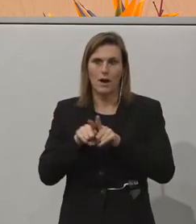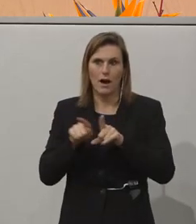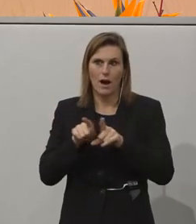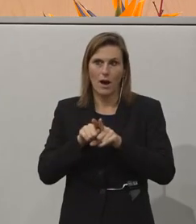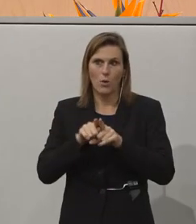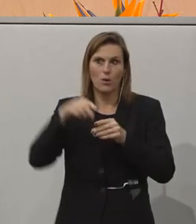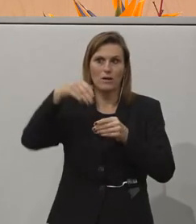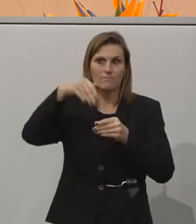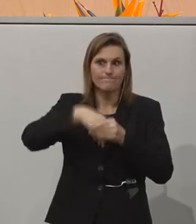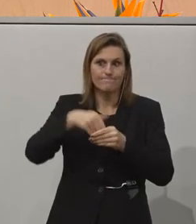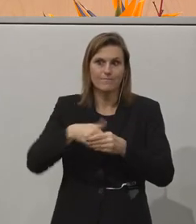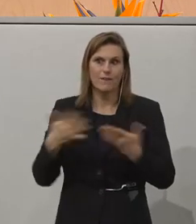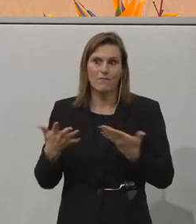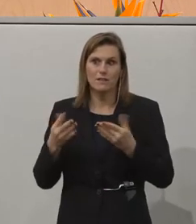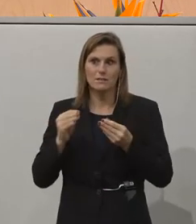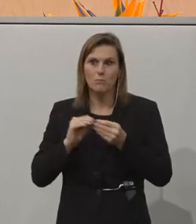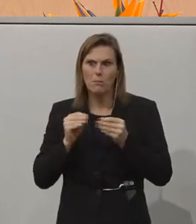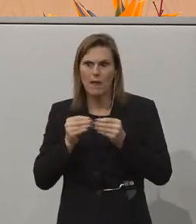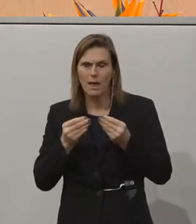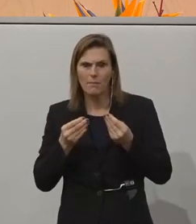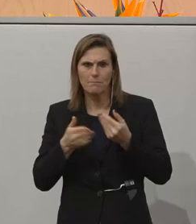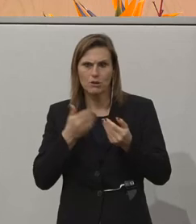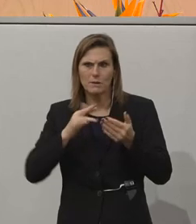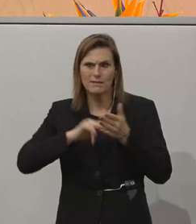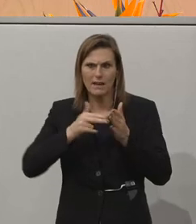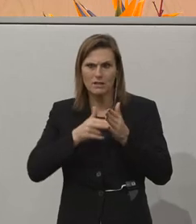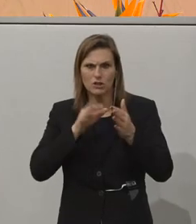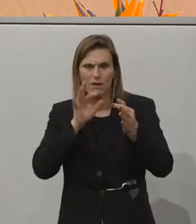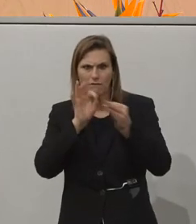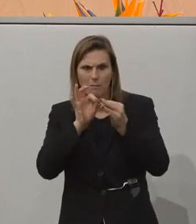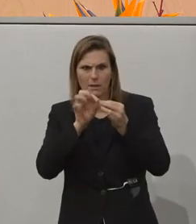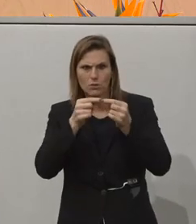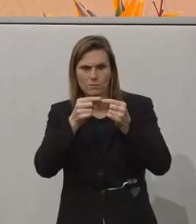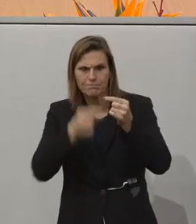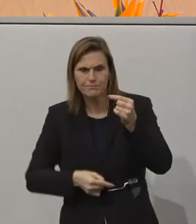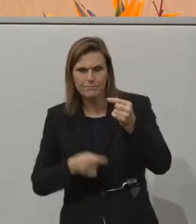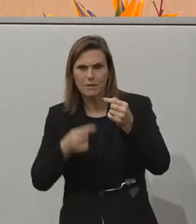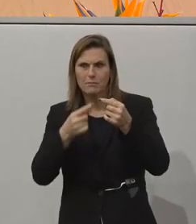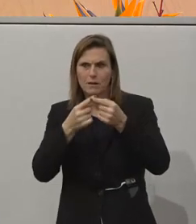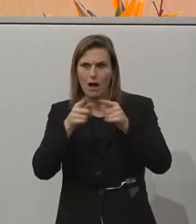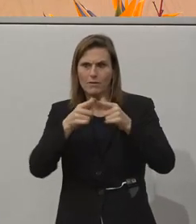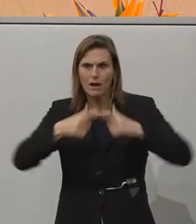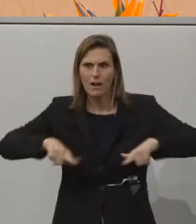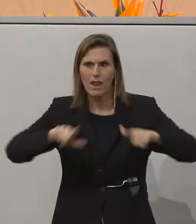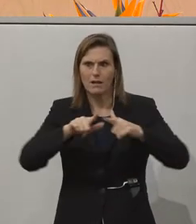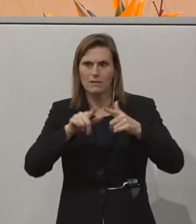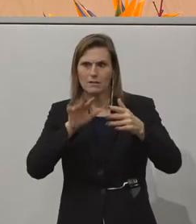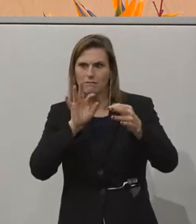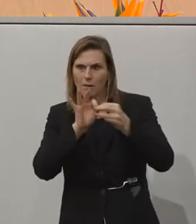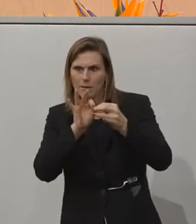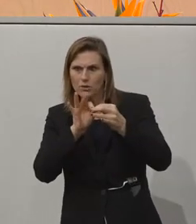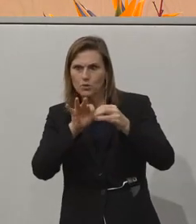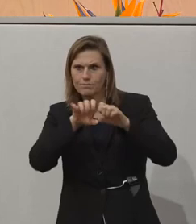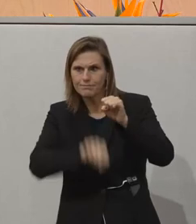sich, dass immer wieder vielleicht Probleme auftauchen, dass gerade in Verbindung mit anderen Ländern, wenn es die Verbindungen gibt, die dann